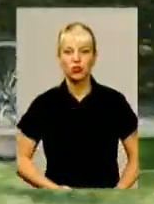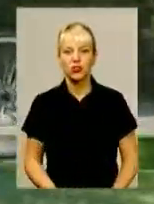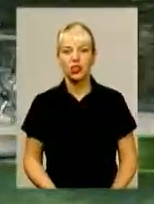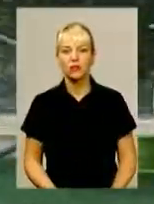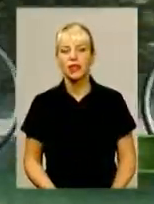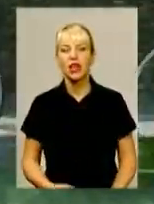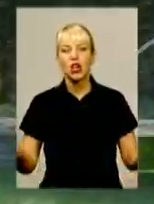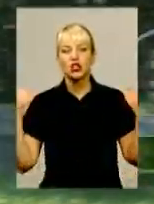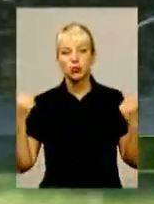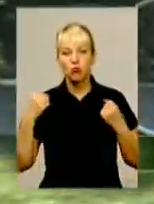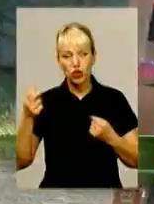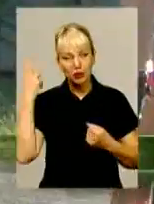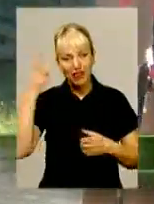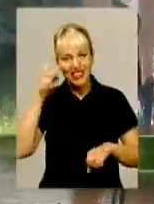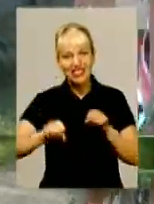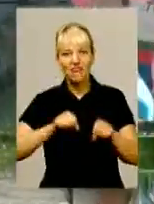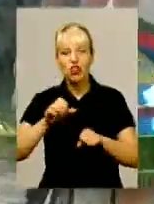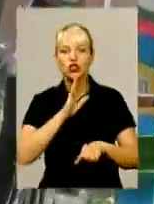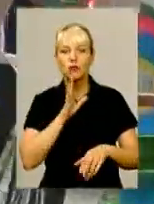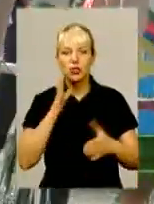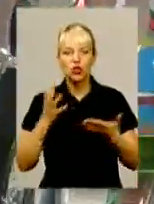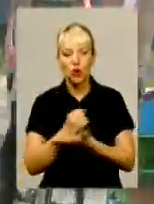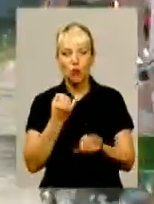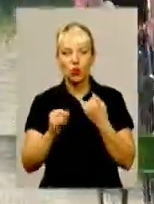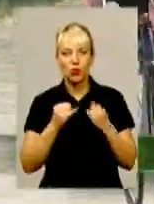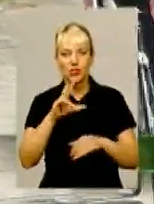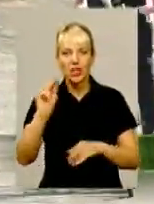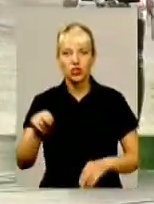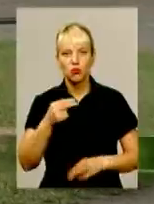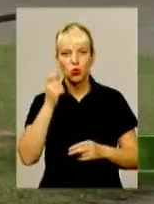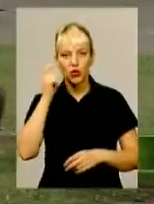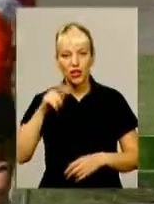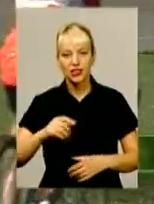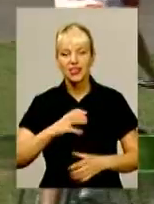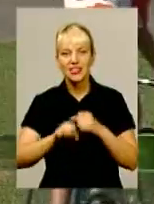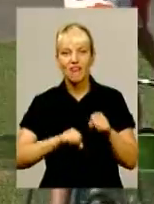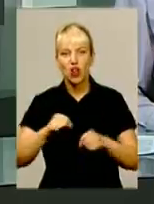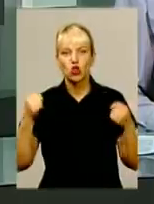Спорт. Хмельницькі велосипедистки здобули бронзу на чемпіонаті України з велоспорту.